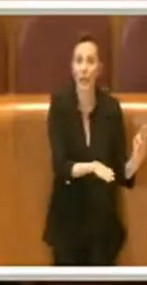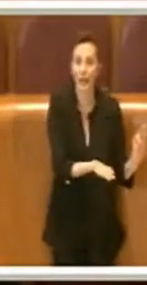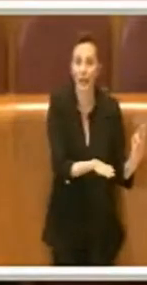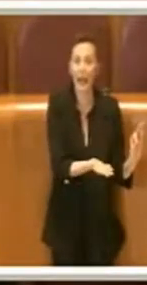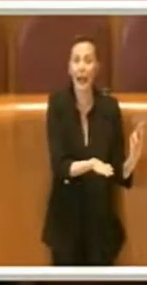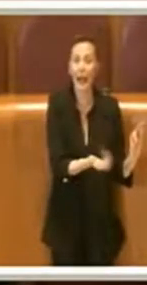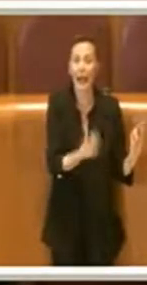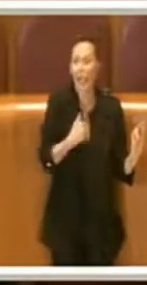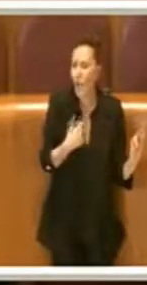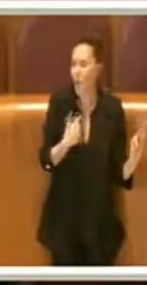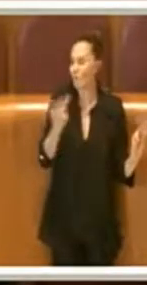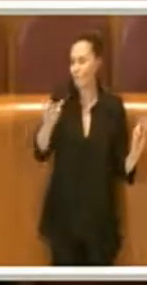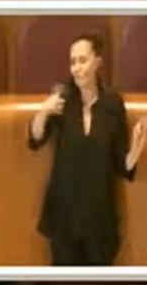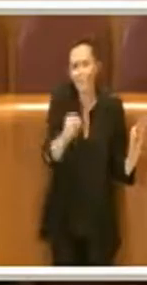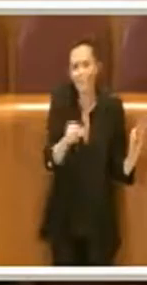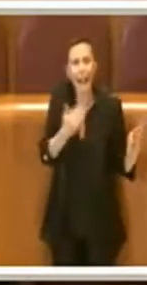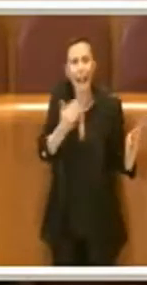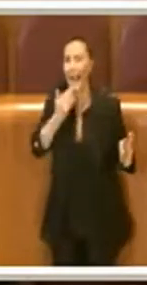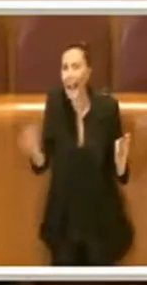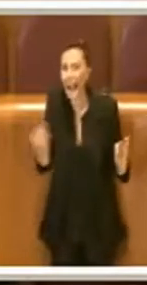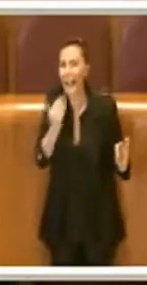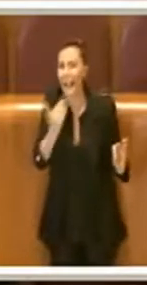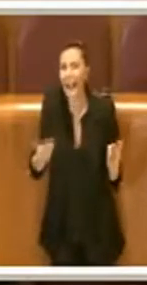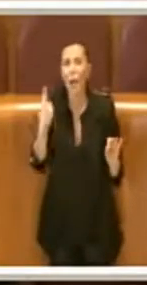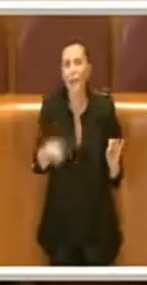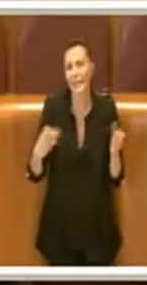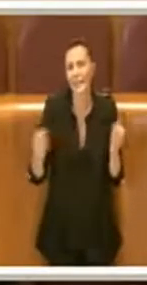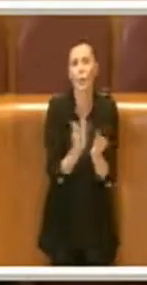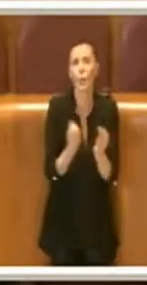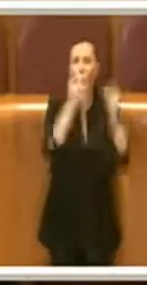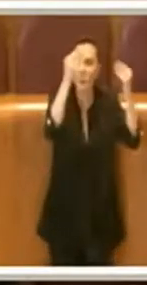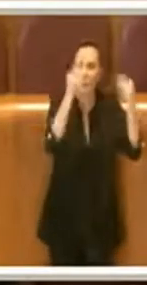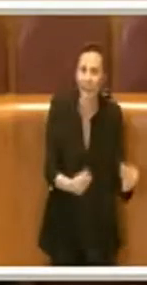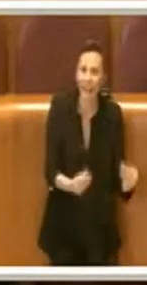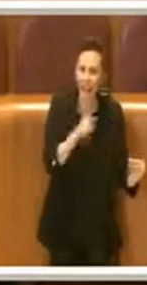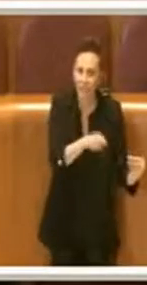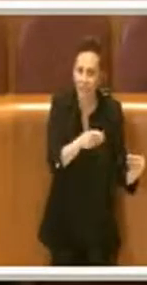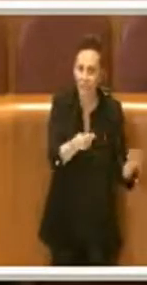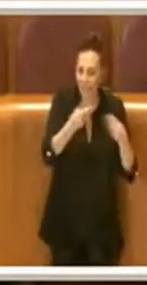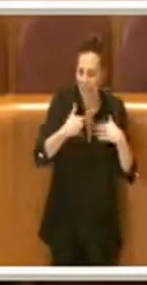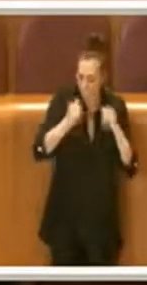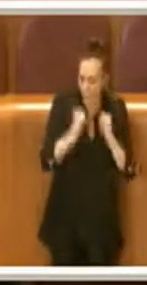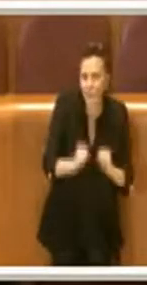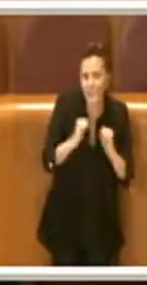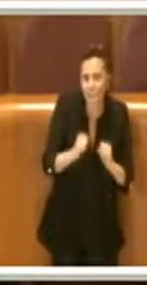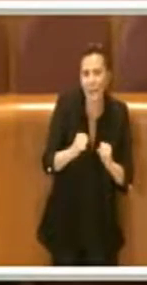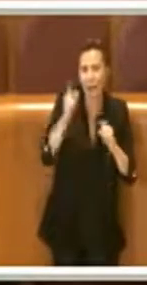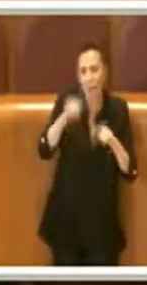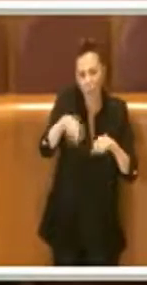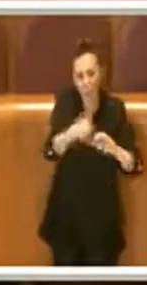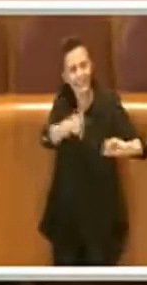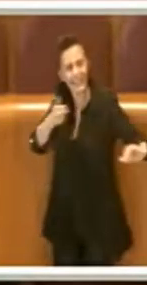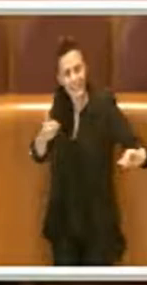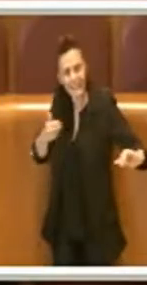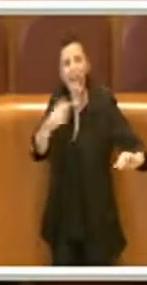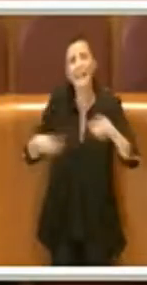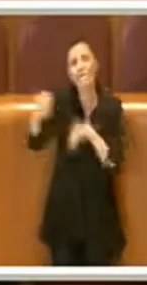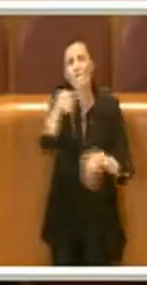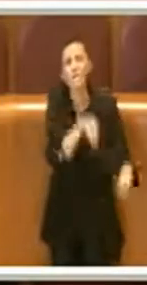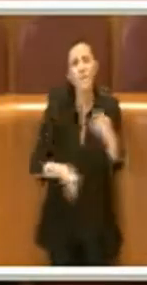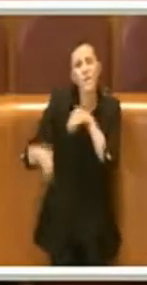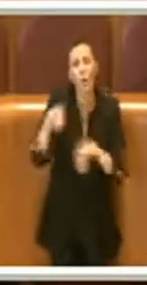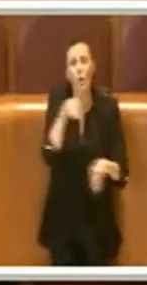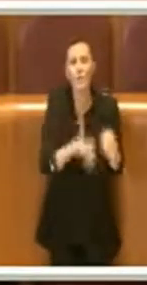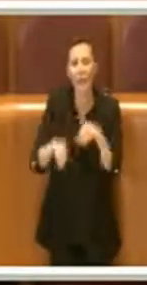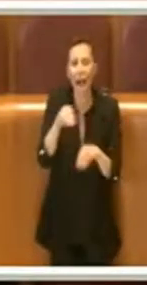ripeto, la ringrazio per aver fatto sviluppare questa piattaforma e per avere la possibilità anche di votare a distanza da remoto anche in